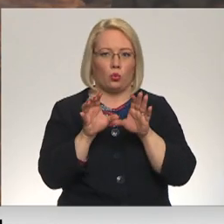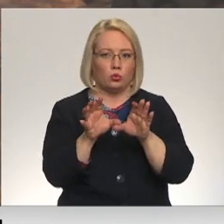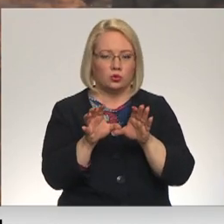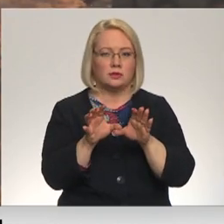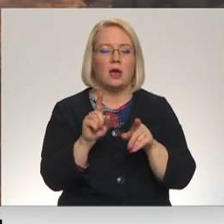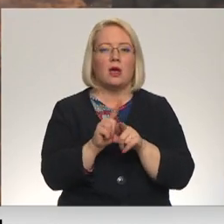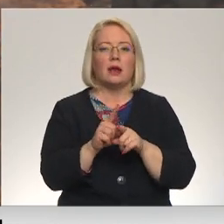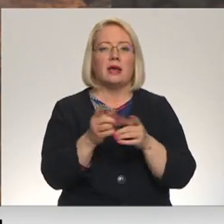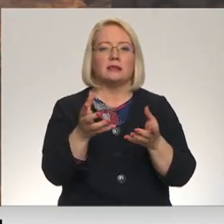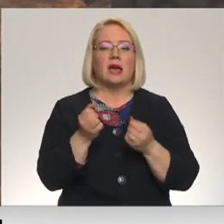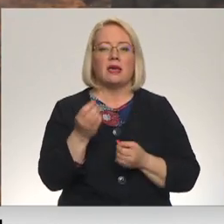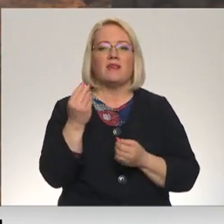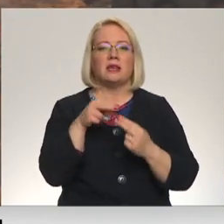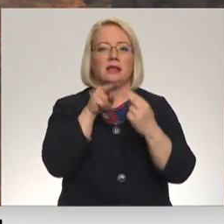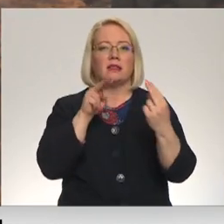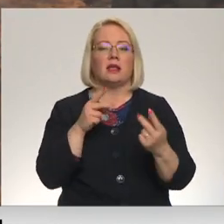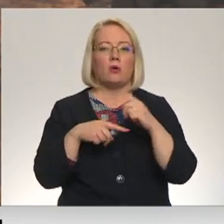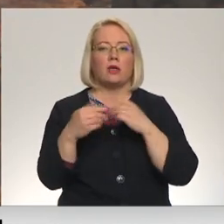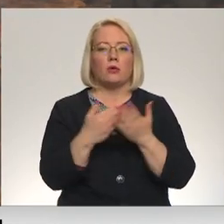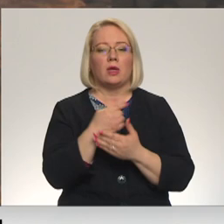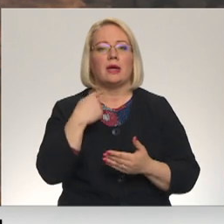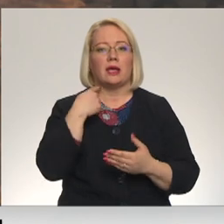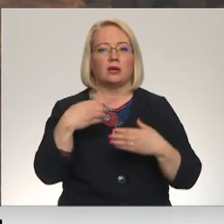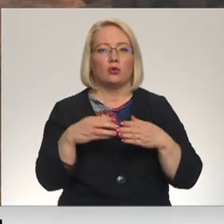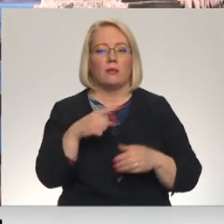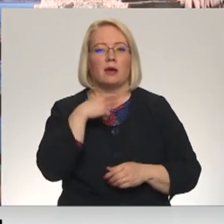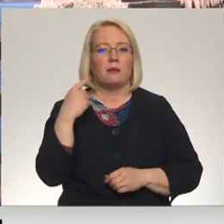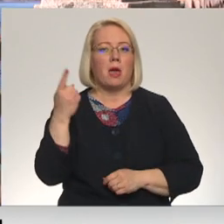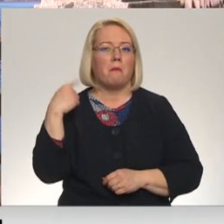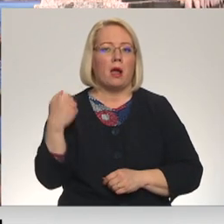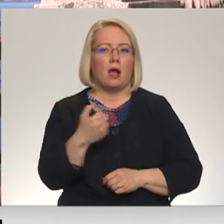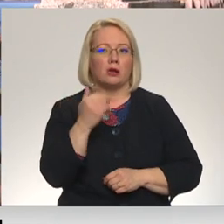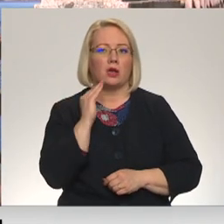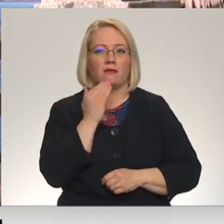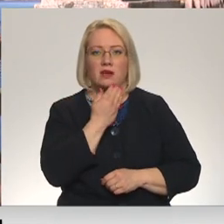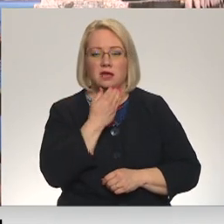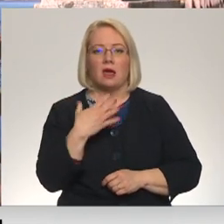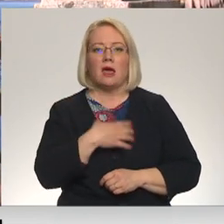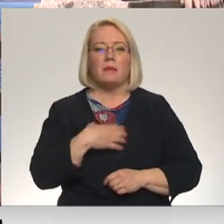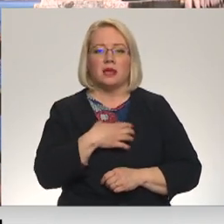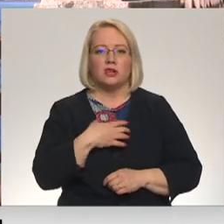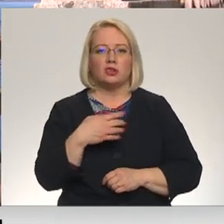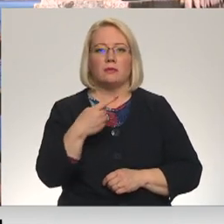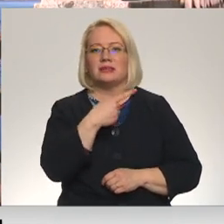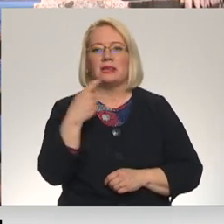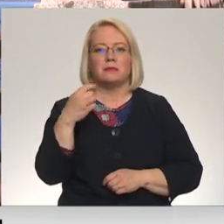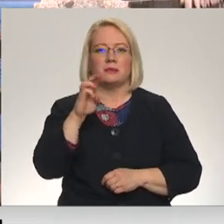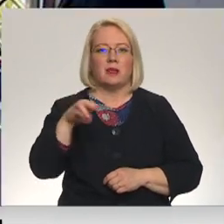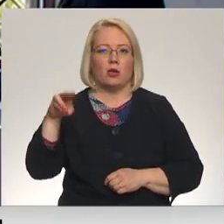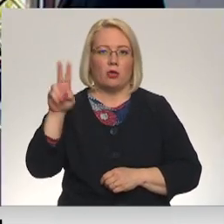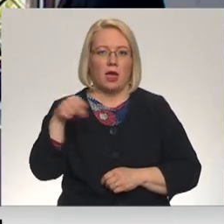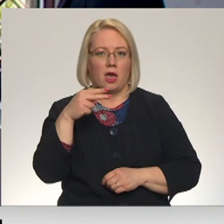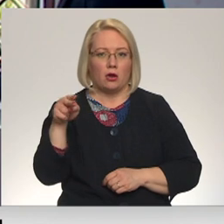Saņemt finansējumu tiltu atjaunošanai Rīgas doma gribēja jau pagājušā gada vasarā. Nepieciešami vairāk nekā 100 miljonu eiro.